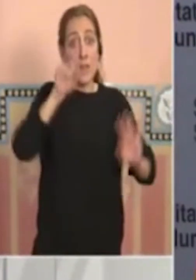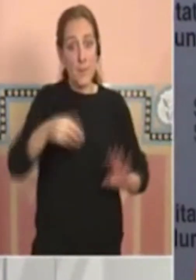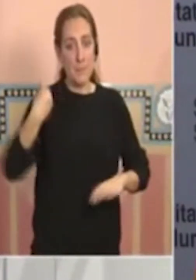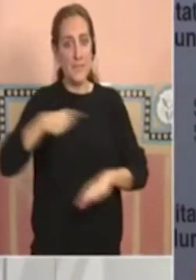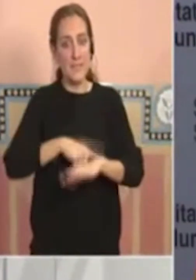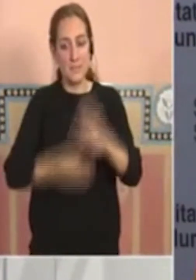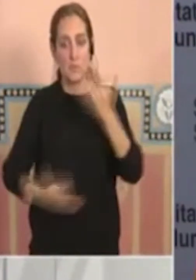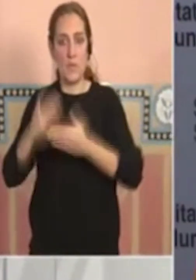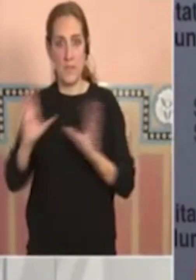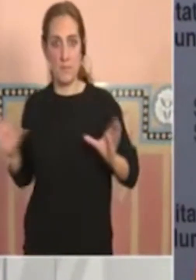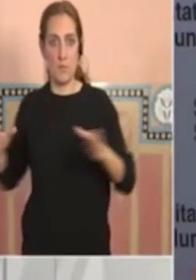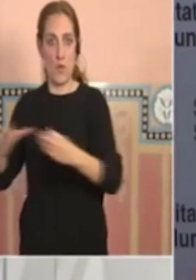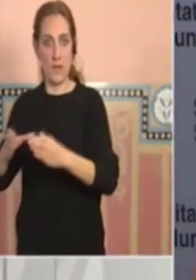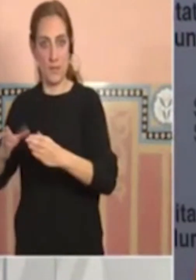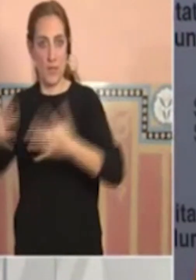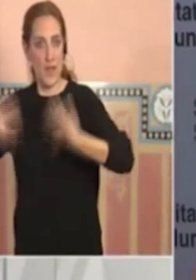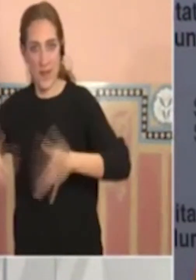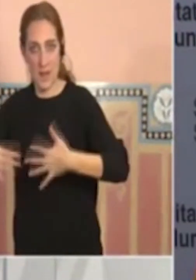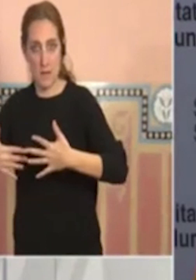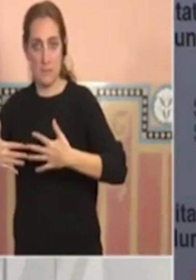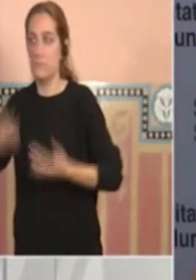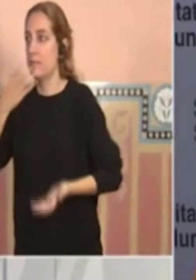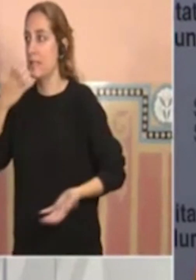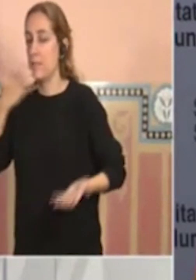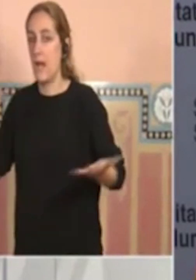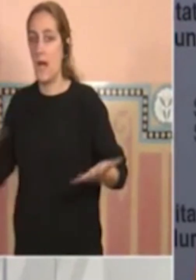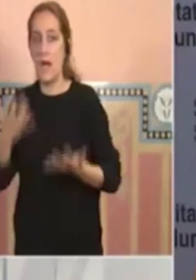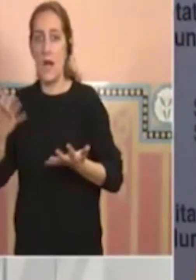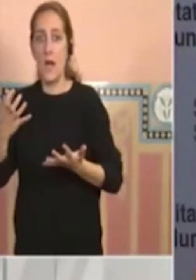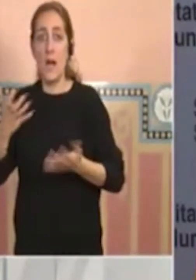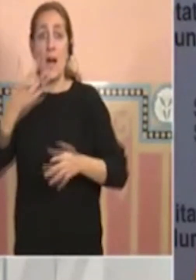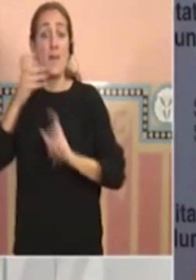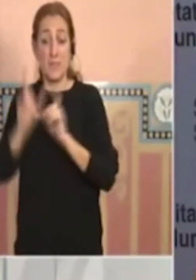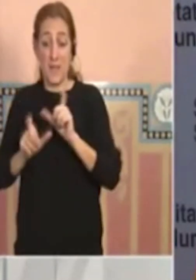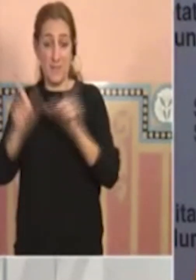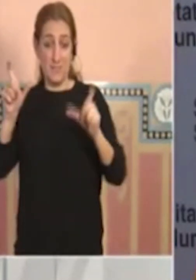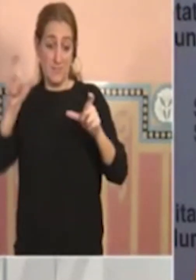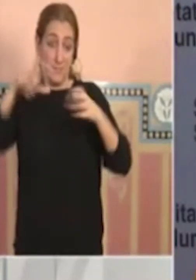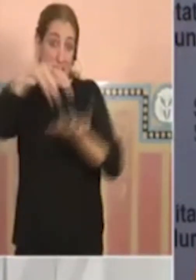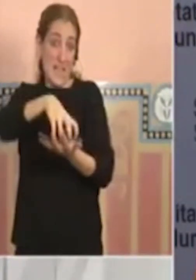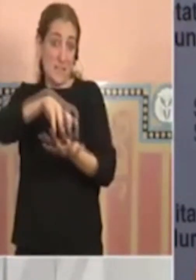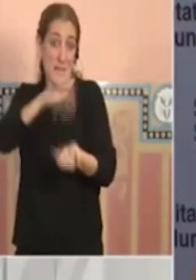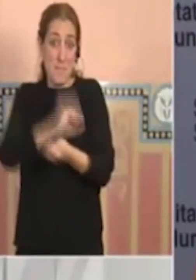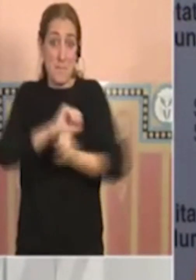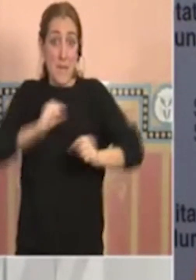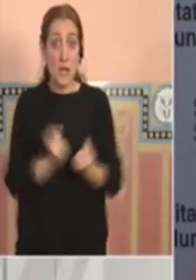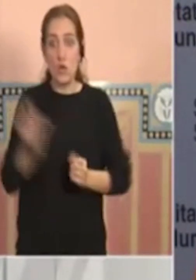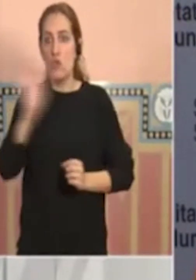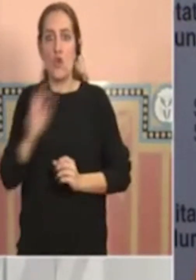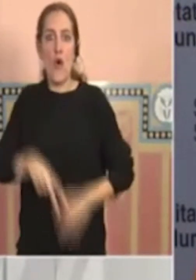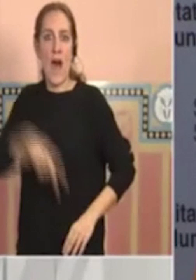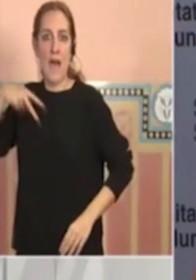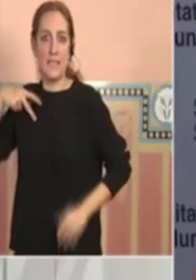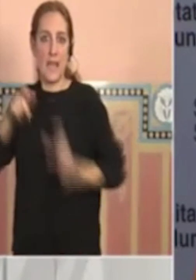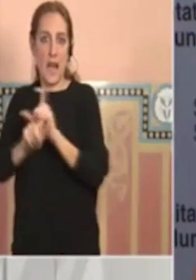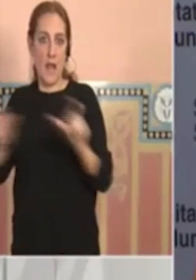col·lectius essencials com poden ser des de presons o també des d'espais de cossos de seguretat i emergències